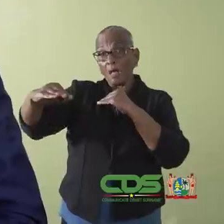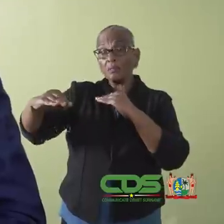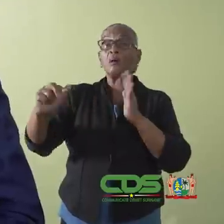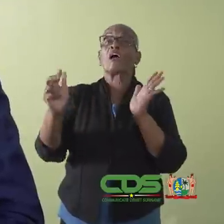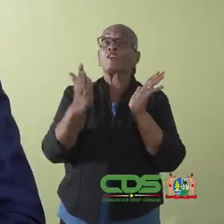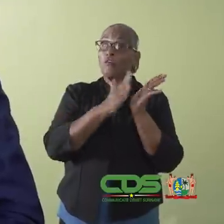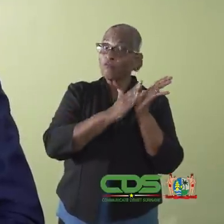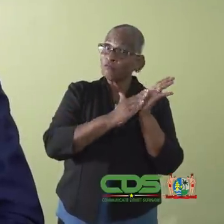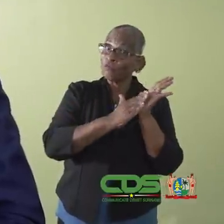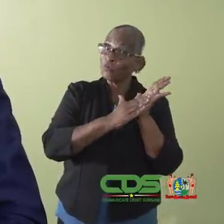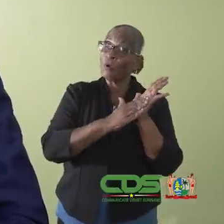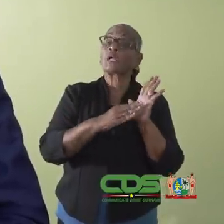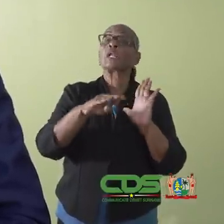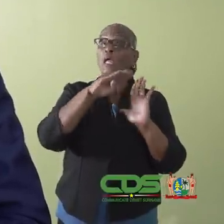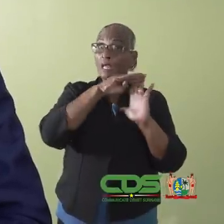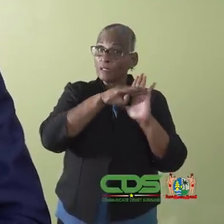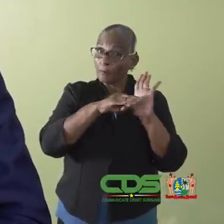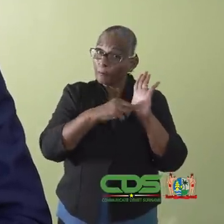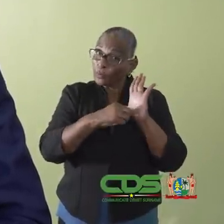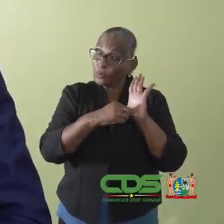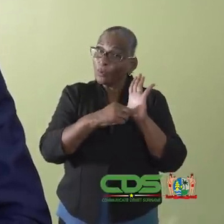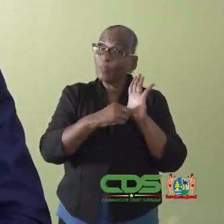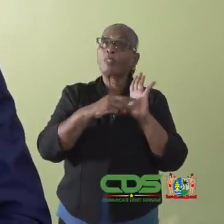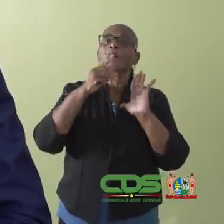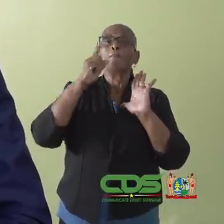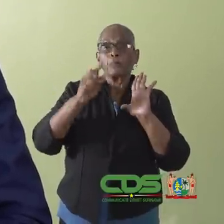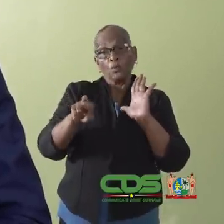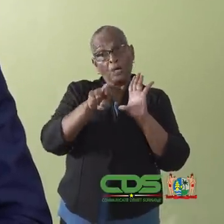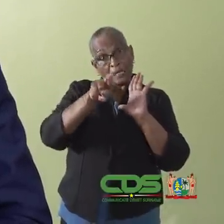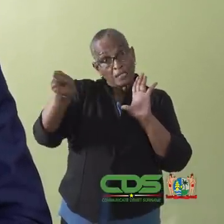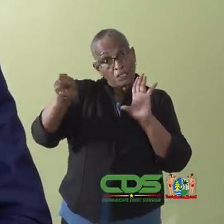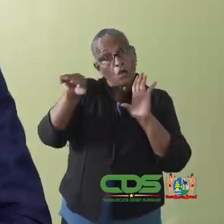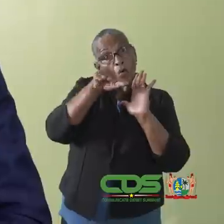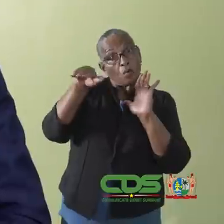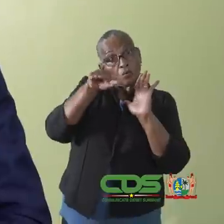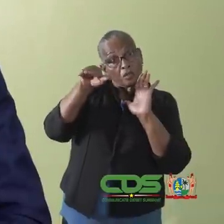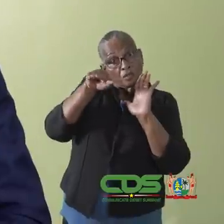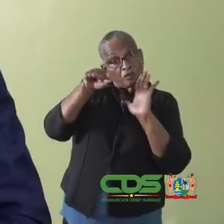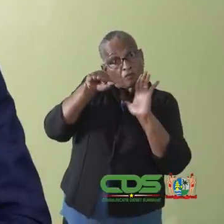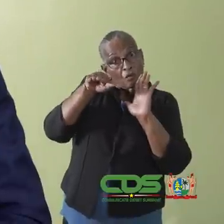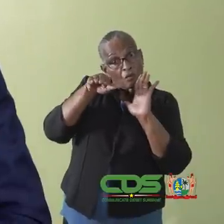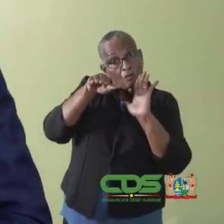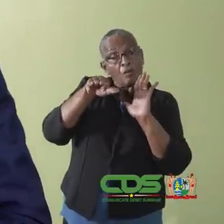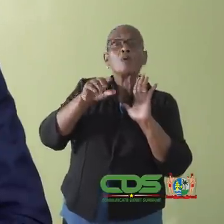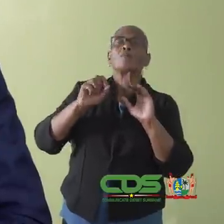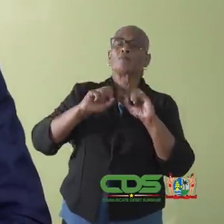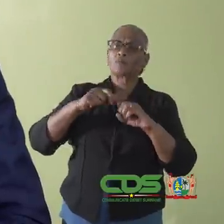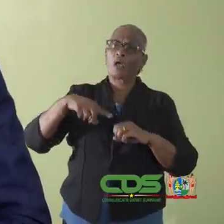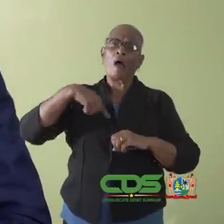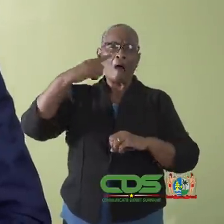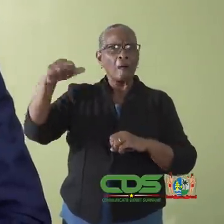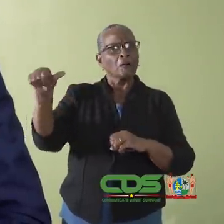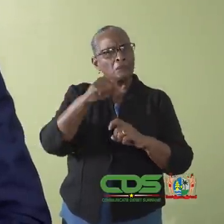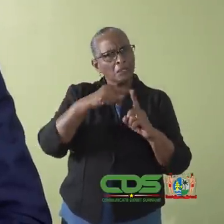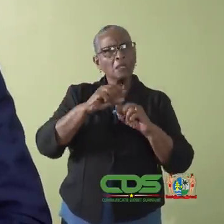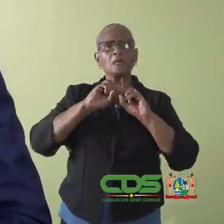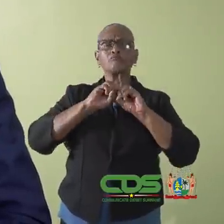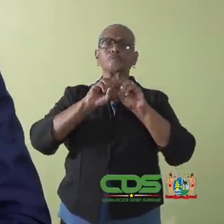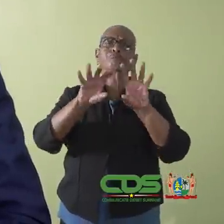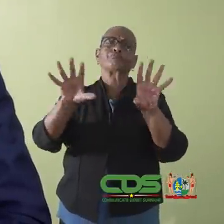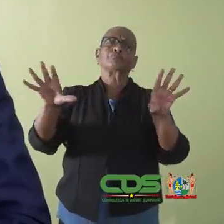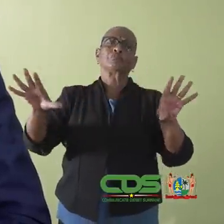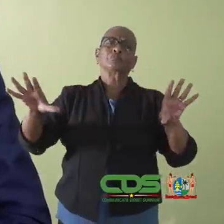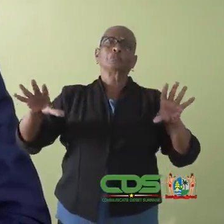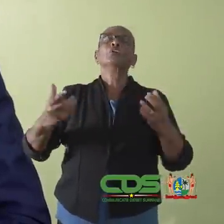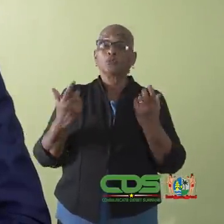landen en de geldende voorwaarden en protocollen behorend bij de risiconiveaus zullen nader bekend worden